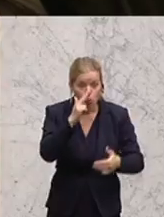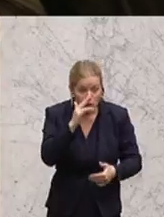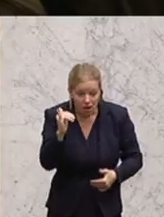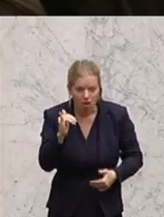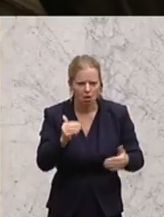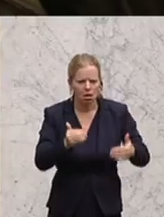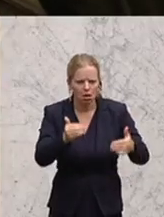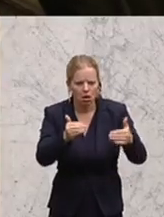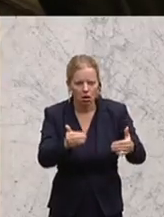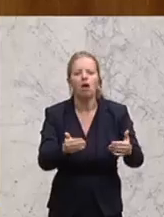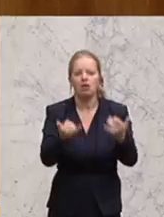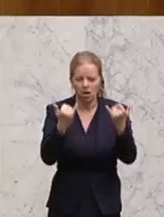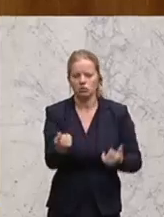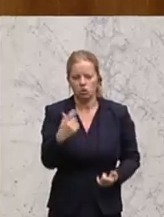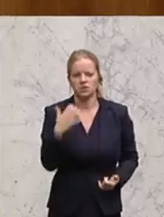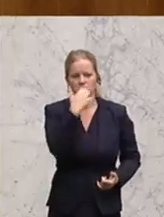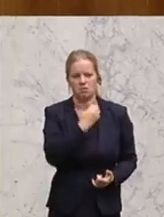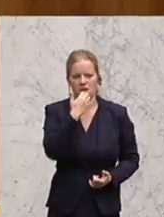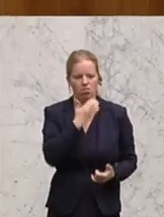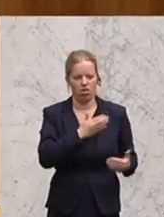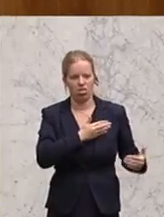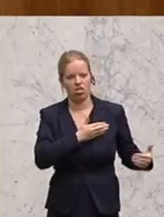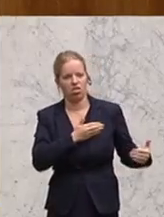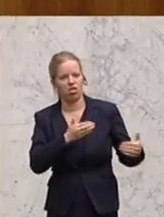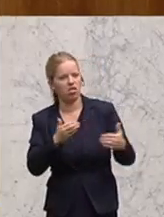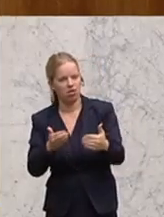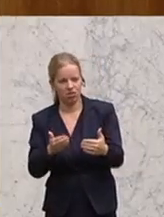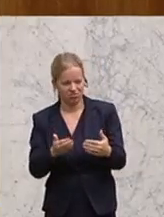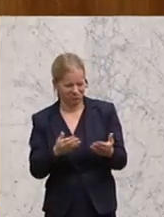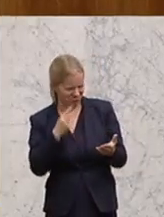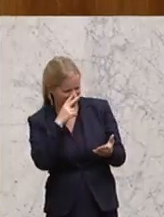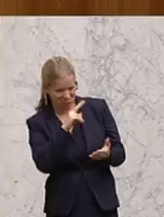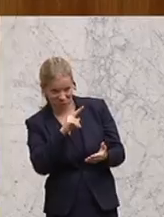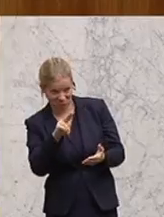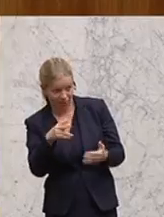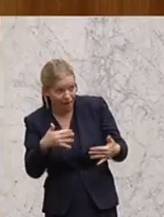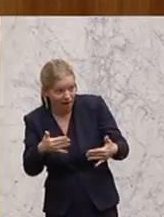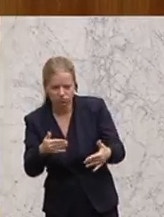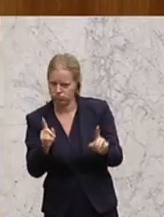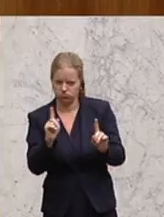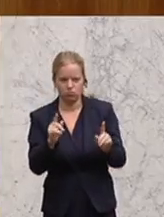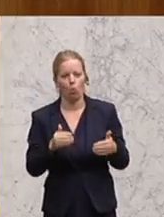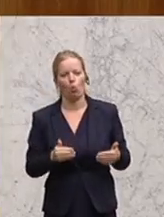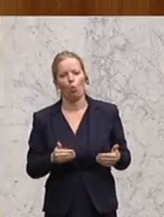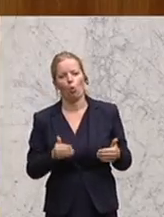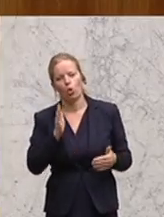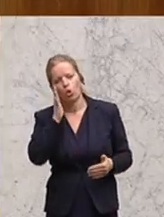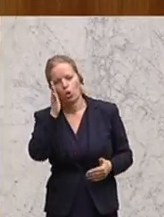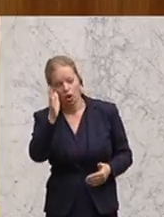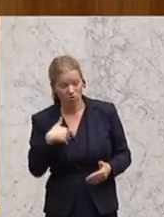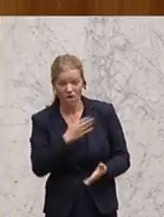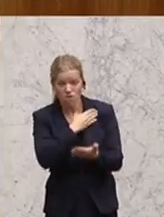soll. Da scheint man es nicht wirklich heilig zu haben und die bis dato gemachten Vorschläge klingen nicht wirklich